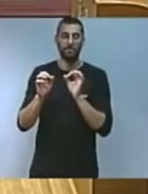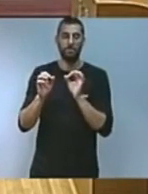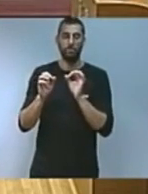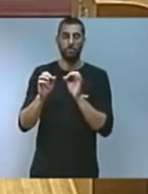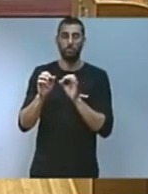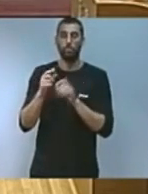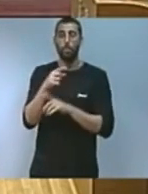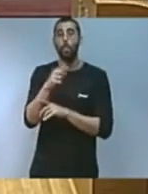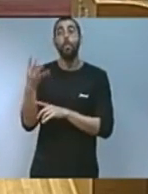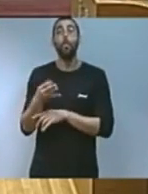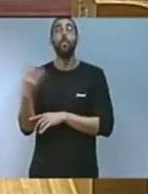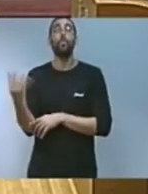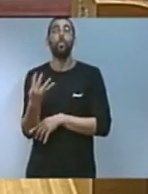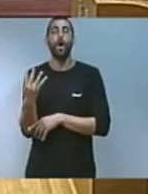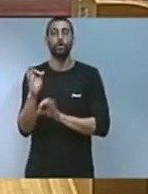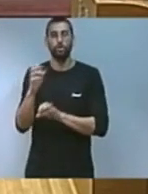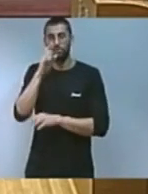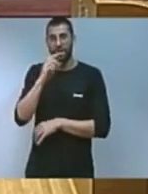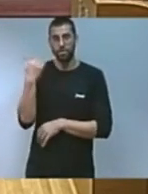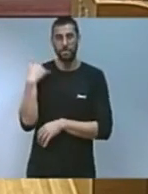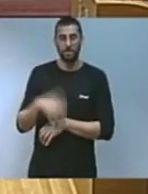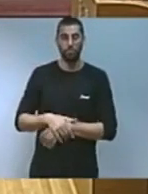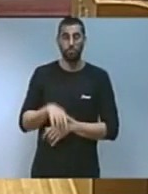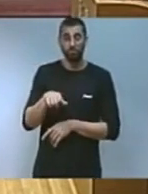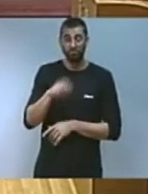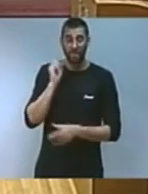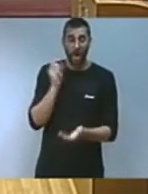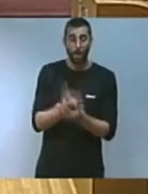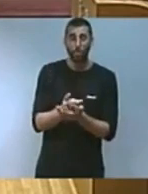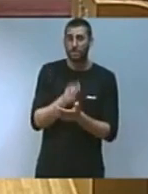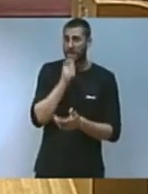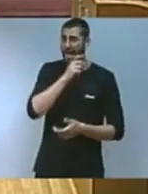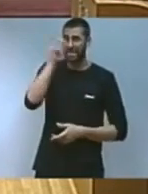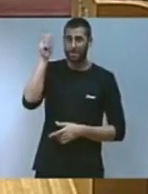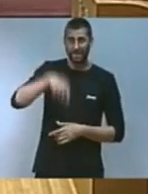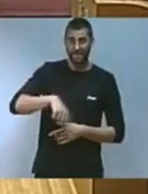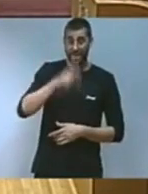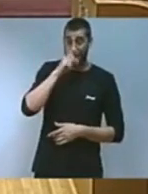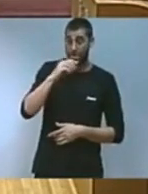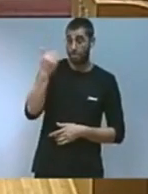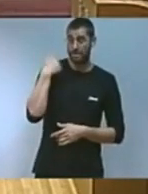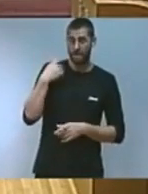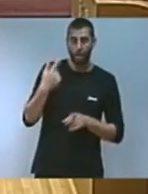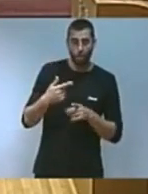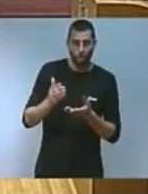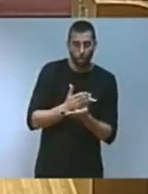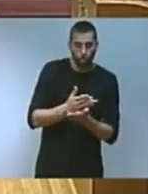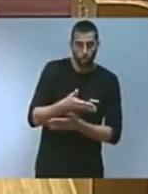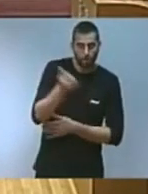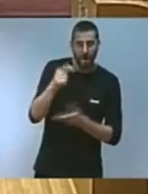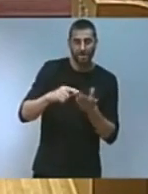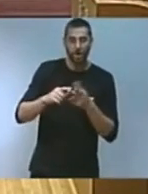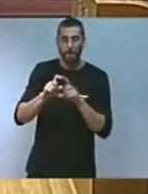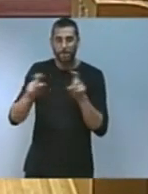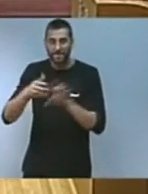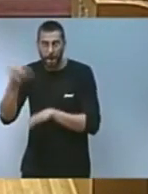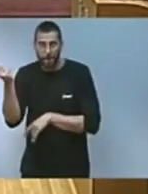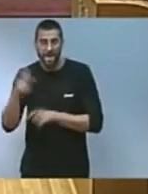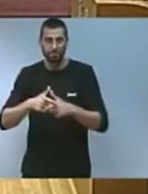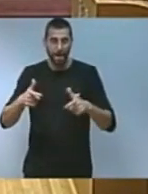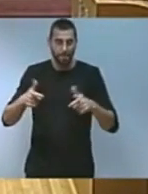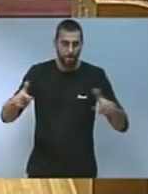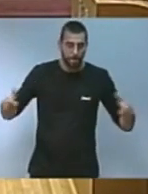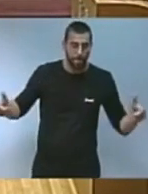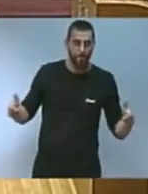de les comunitats que més aposta per aquest tipus de producció l'any passat encara amb més productors més operadors més empreses i més superfície agrícola